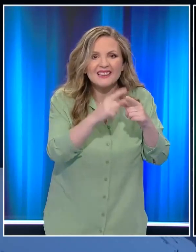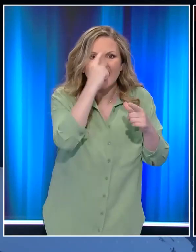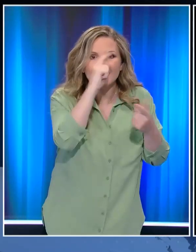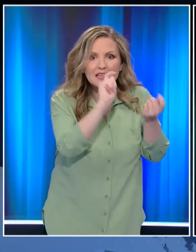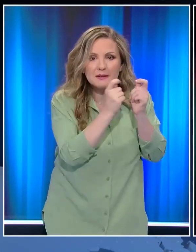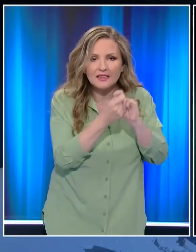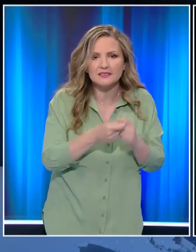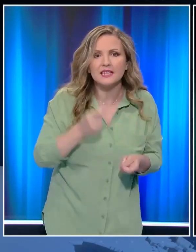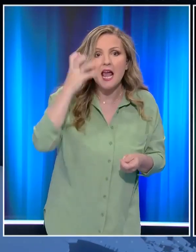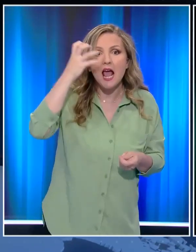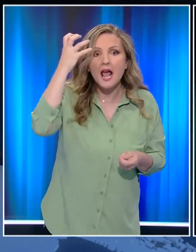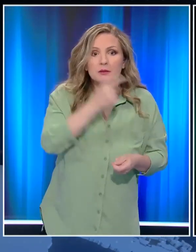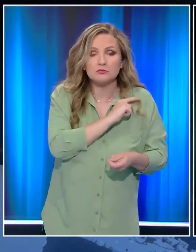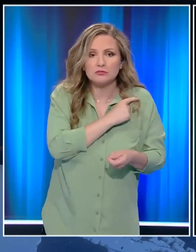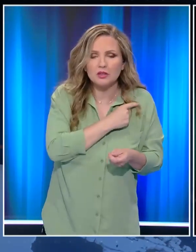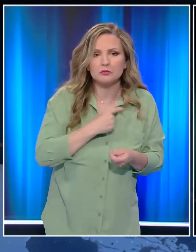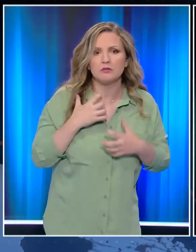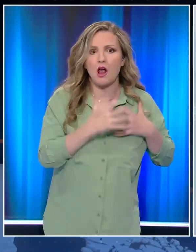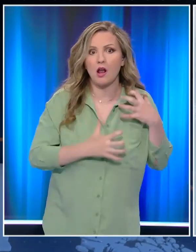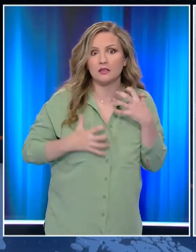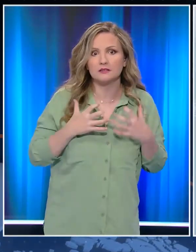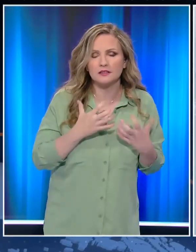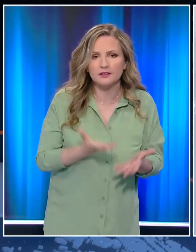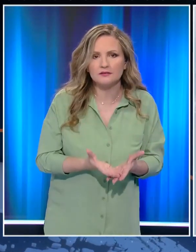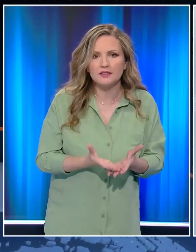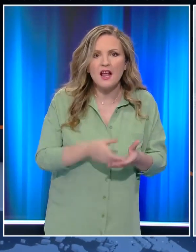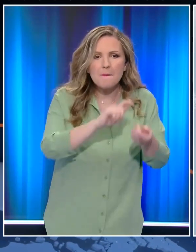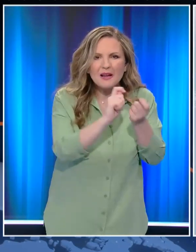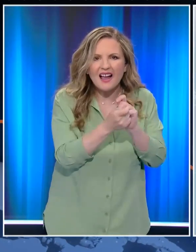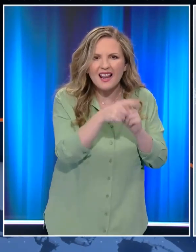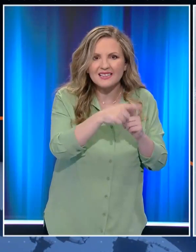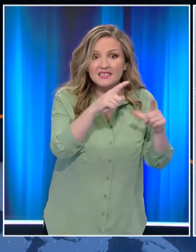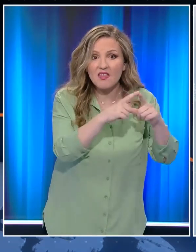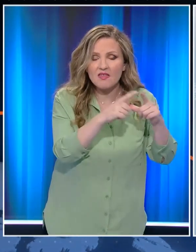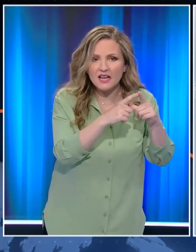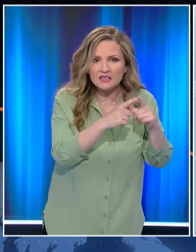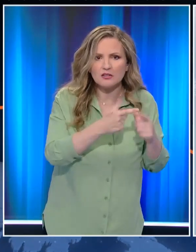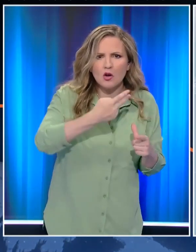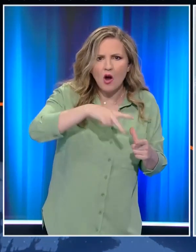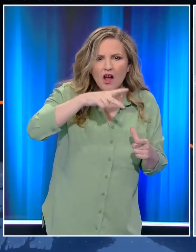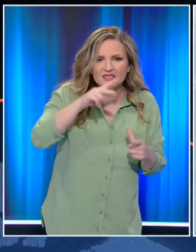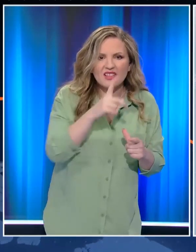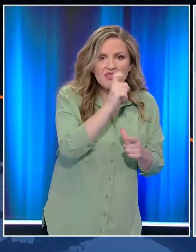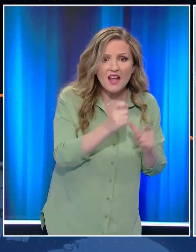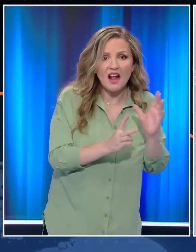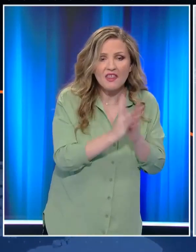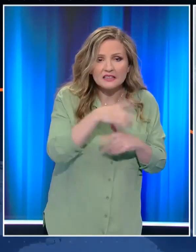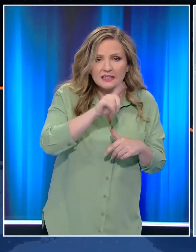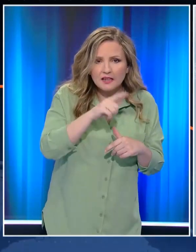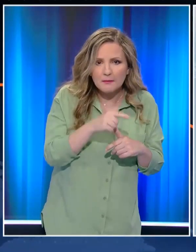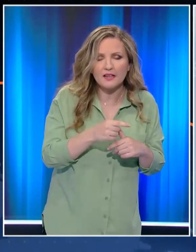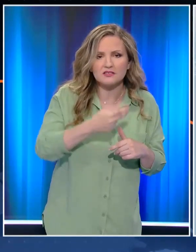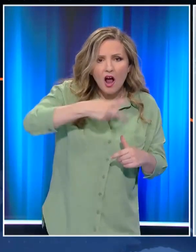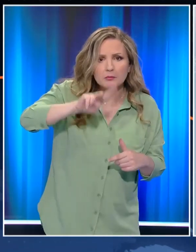αποτελεί πόνο κέφαλος στους επιδημιολόγους και λοιμοξιολόγους. Αυτή η μετάλλαξη ανατιπλασιάζεται κάτι 10 με 14 μέρες των αριθμών των